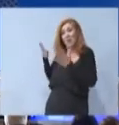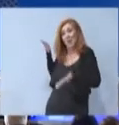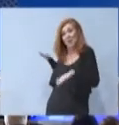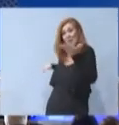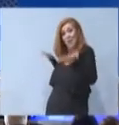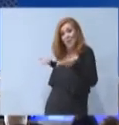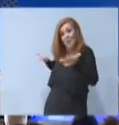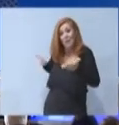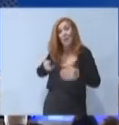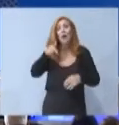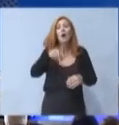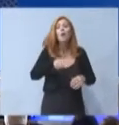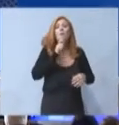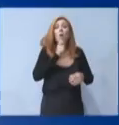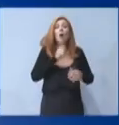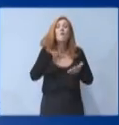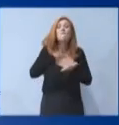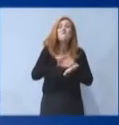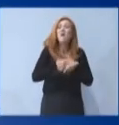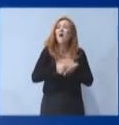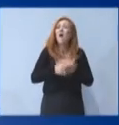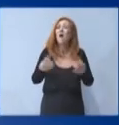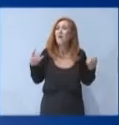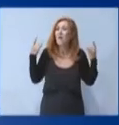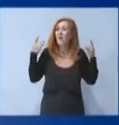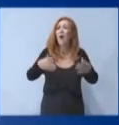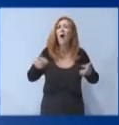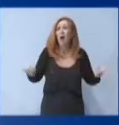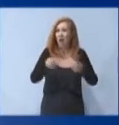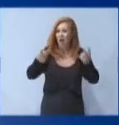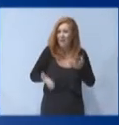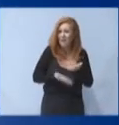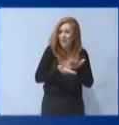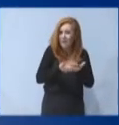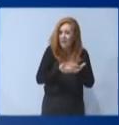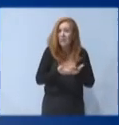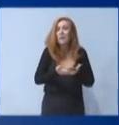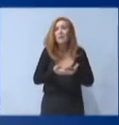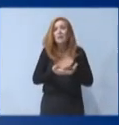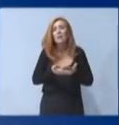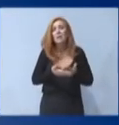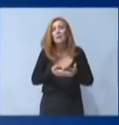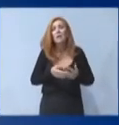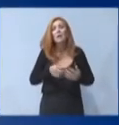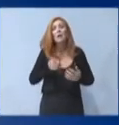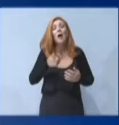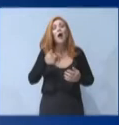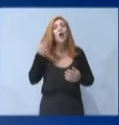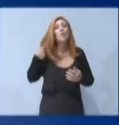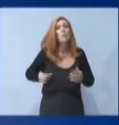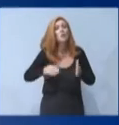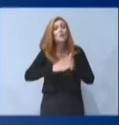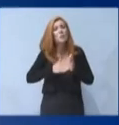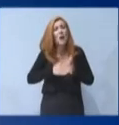χάρη στην πολιτική των φοροελαφρύνσεων, ο μισθωτός του ιδιωτικού τομέα έχει ήδη κατά μέσο όρο ετήσιο όφελος από 365